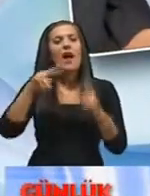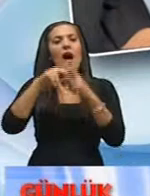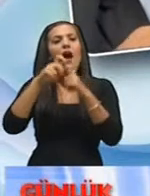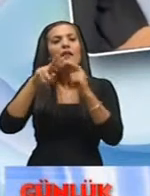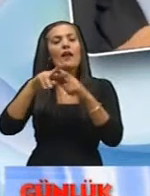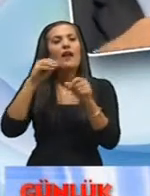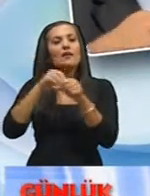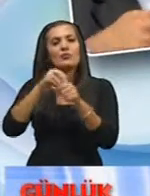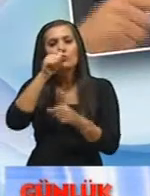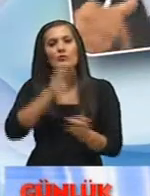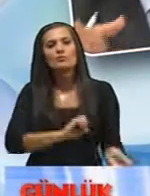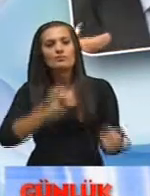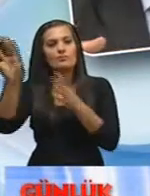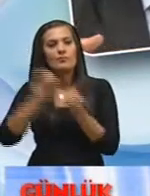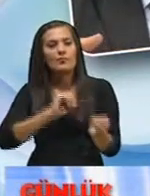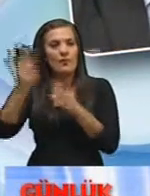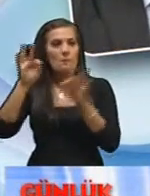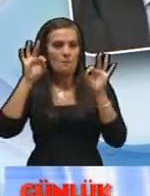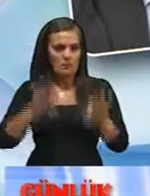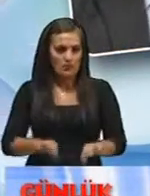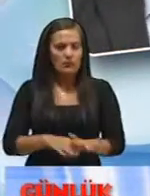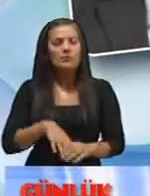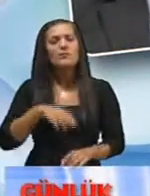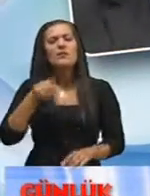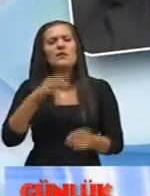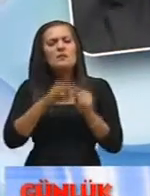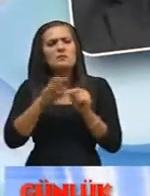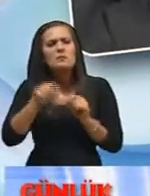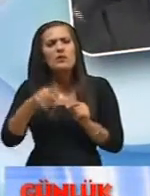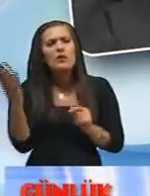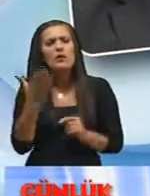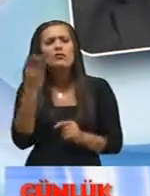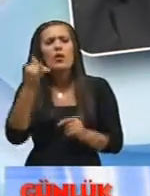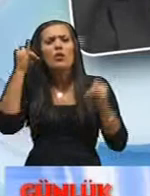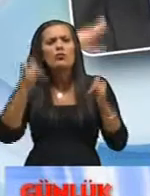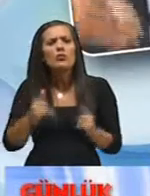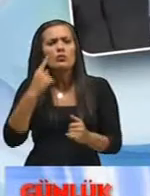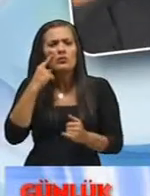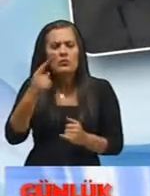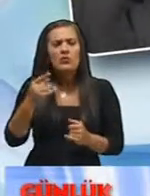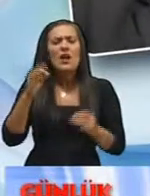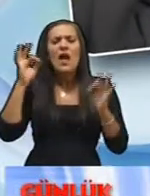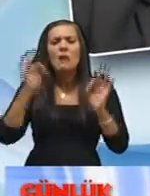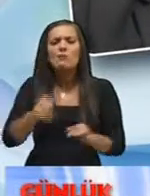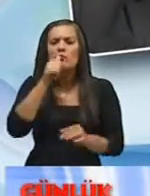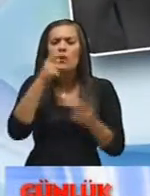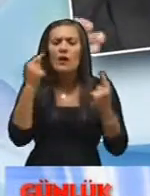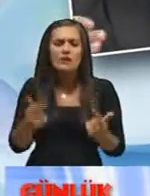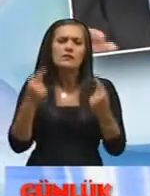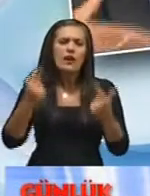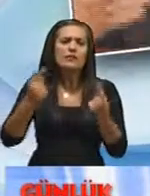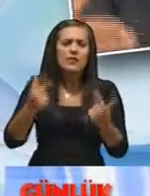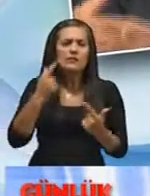götürme olayı çıkıyor İstanbul Adalara Ve diyorlar ki Ya Kıbrıs bu kadar Çok kötü bir durumda İşte sürekli bir kuraklık yaşıyor Kıbrıs